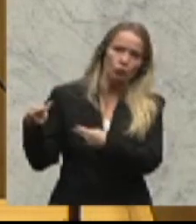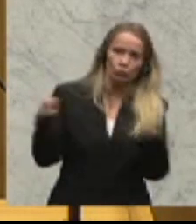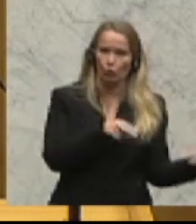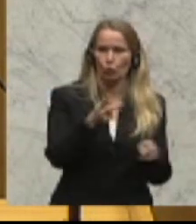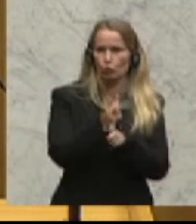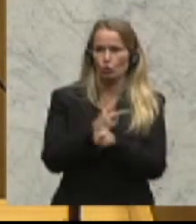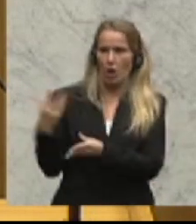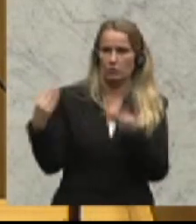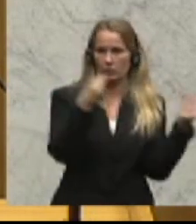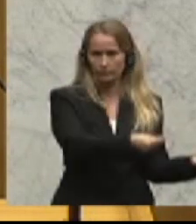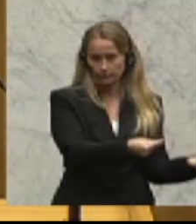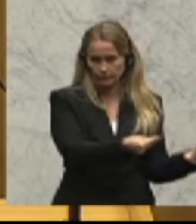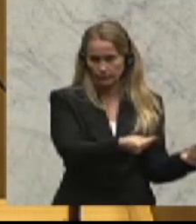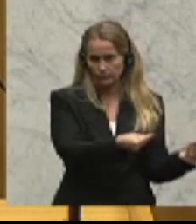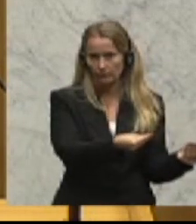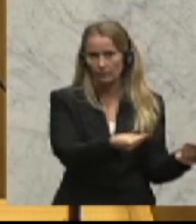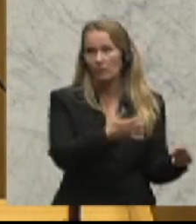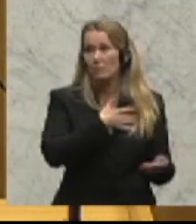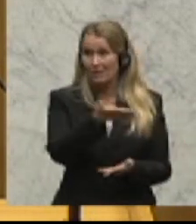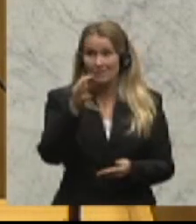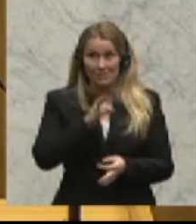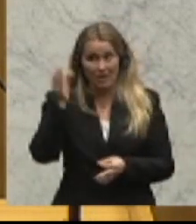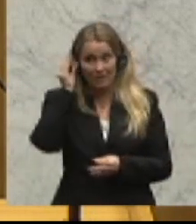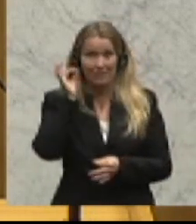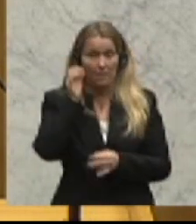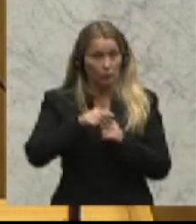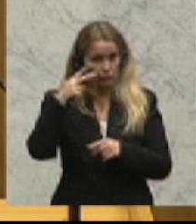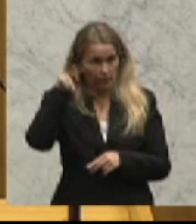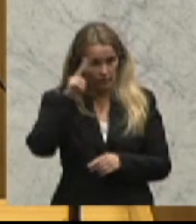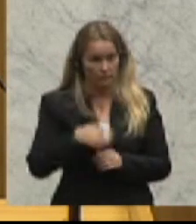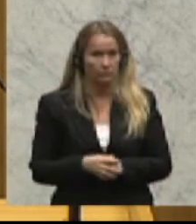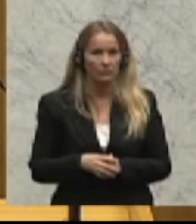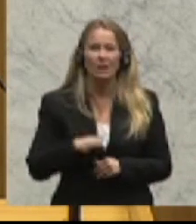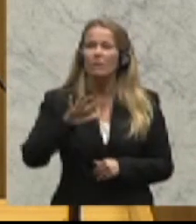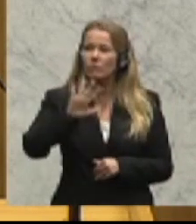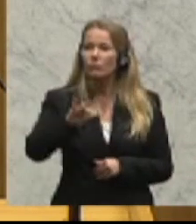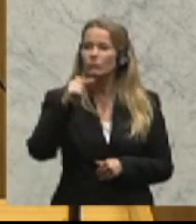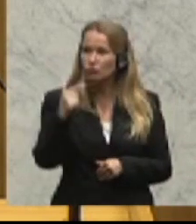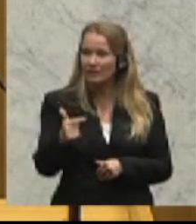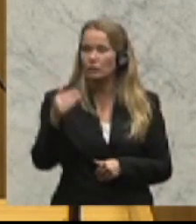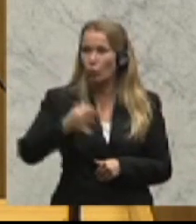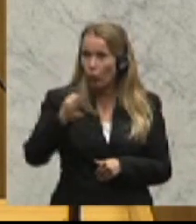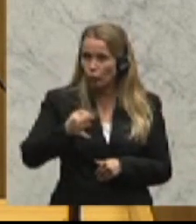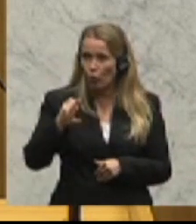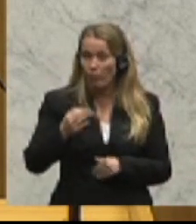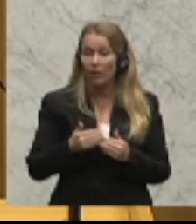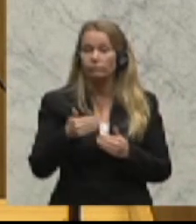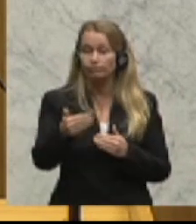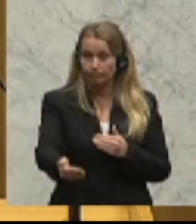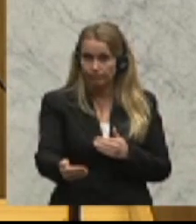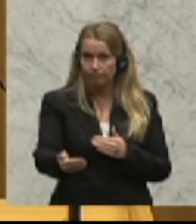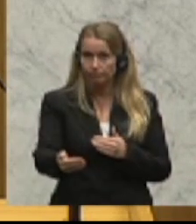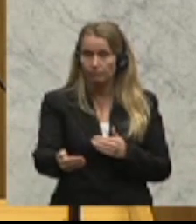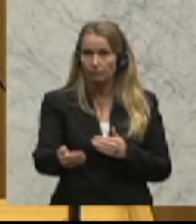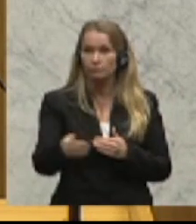übertragen werden. Meine sehr geehrten Damen und Herren, am 25. Oktober daraufhin wurde